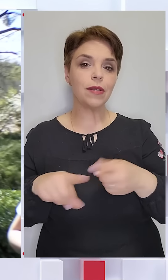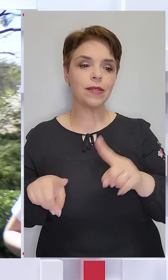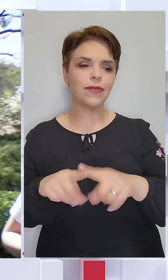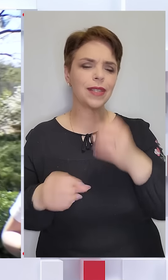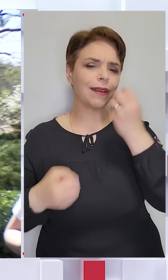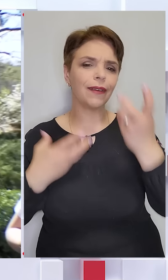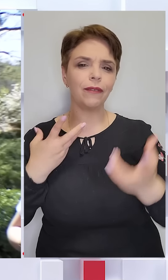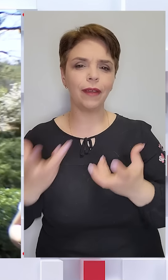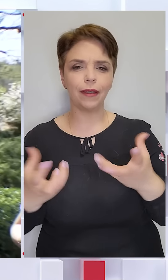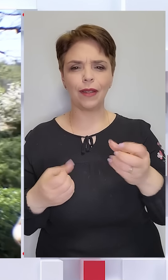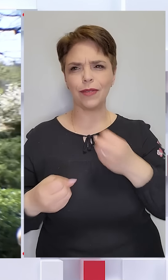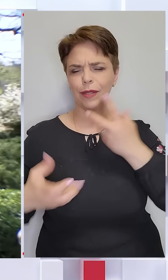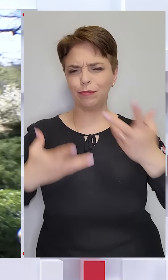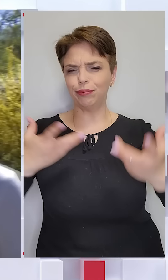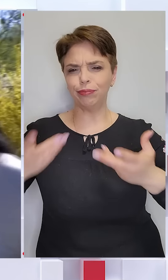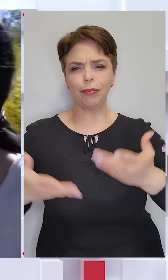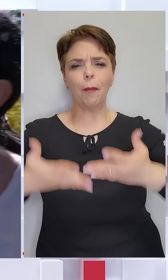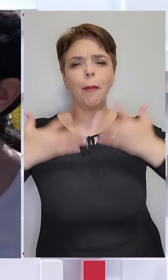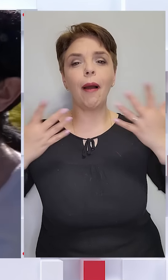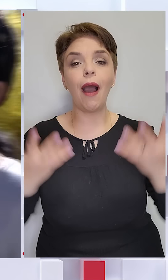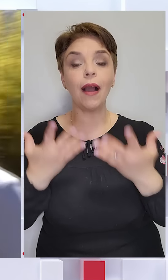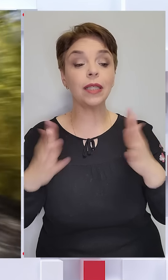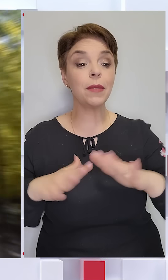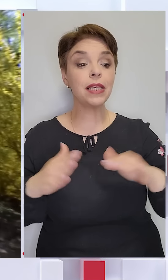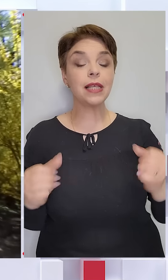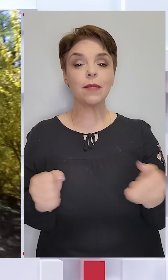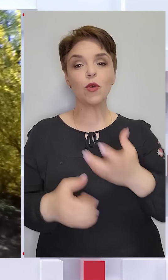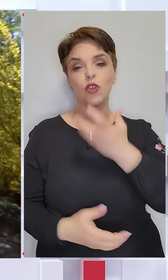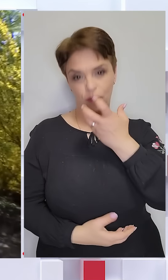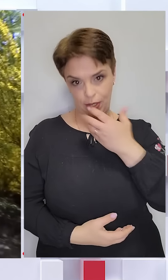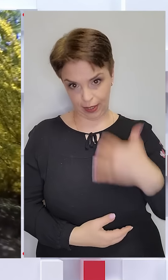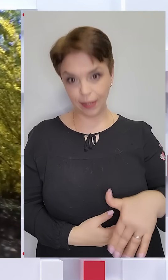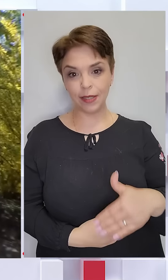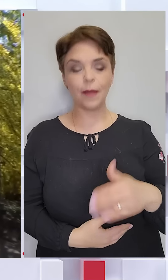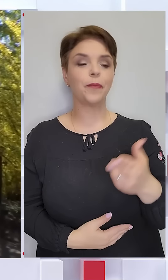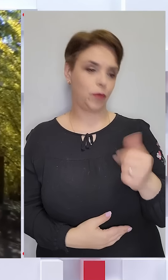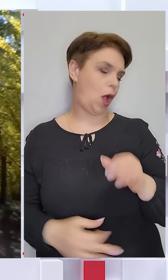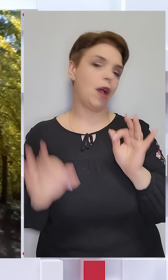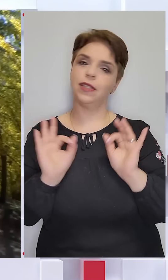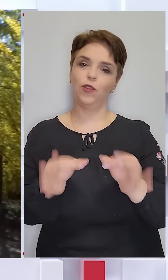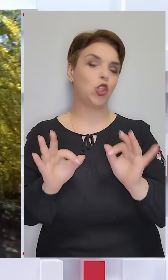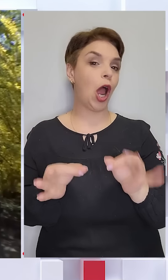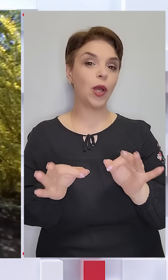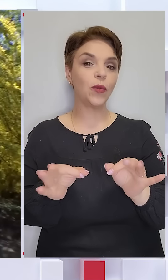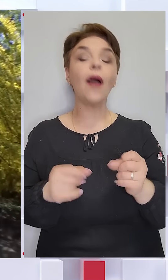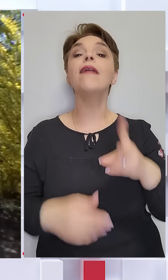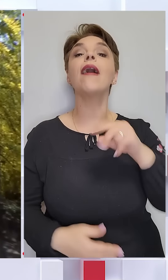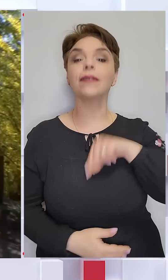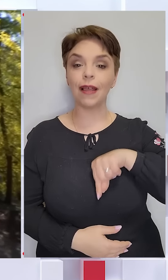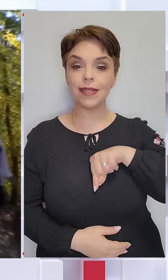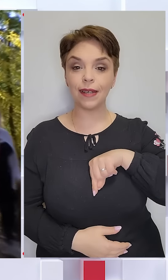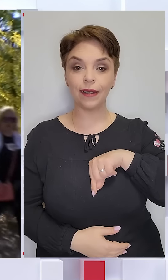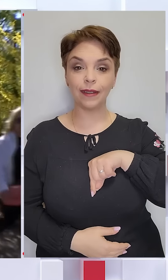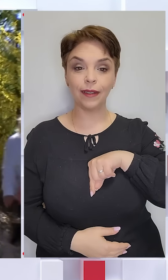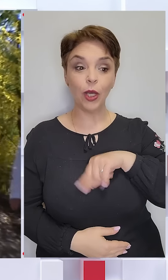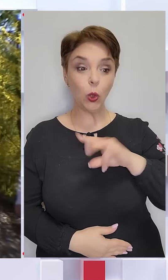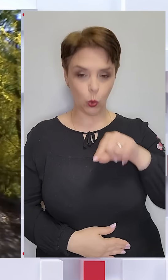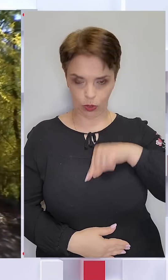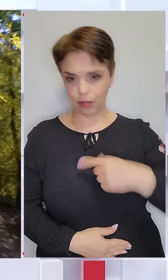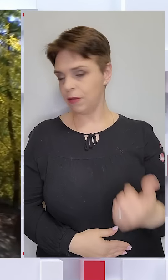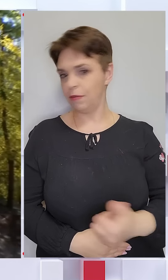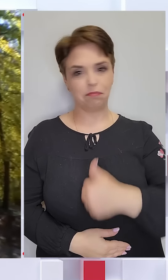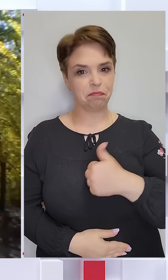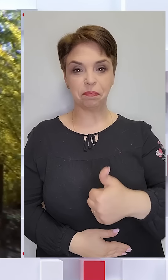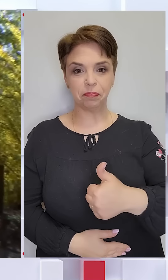квітне, все буяє і пахне. Після зими вже відігрілися? Так, звичайно. Як настрій? Настрій